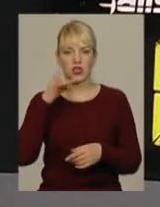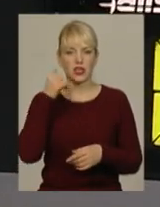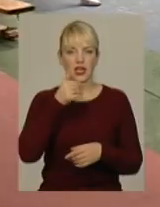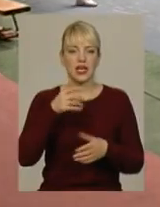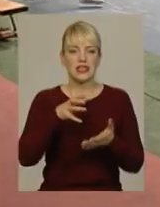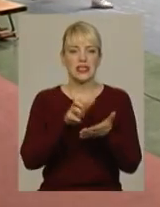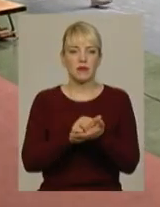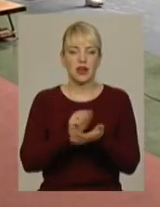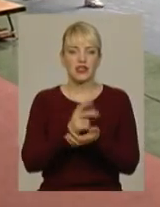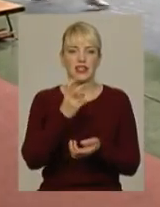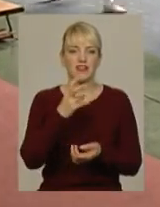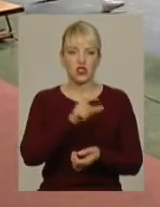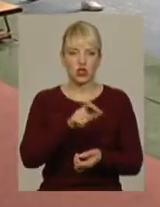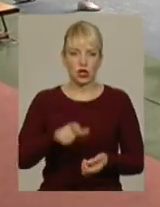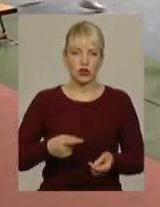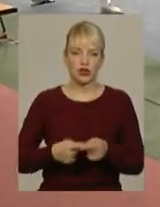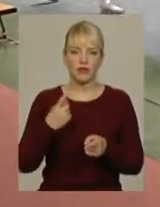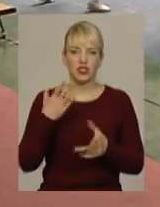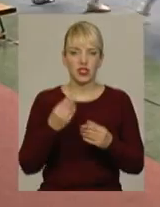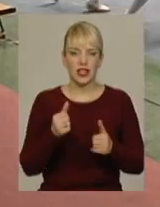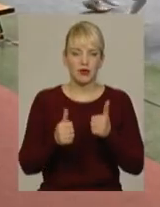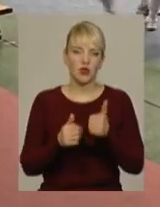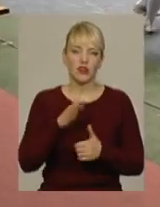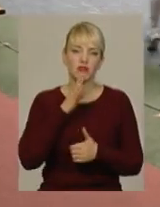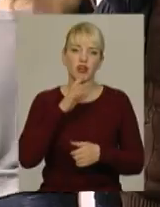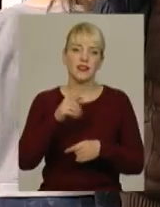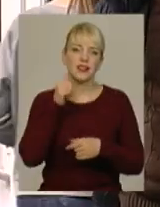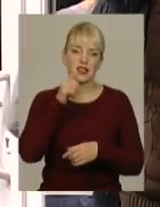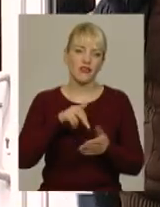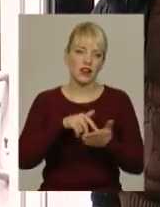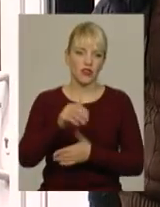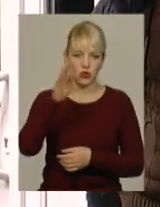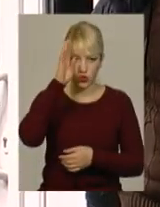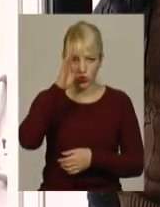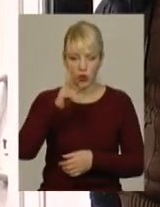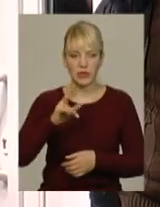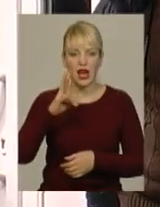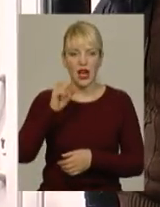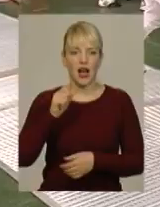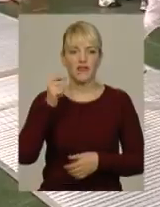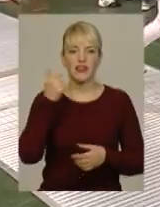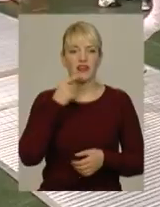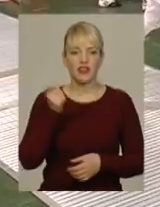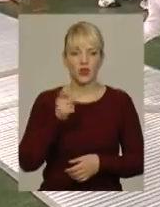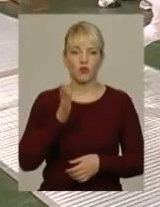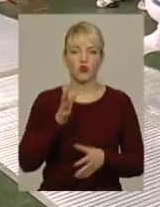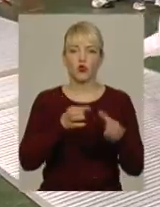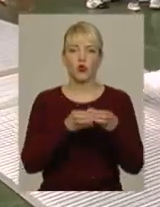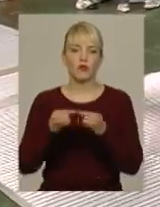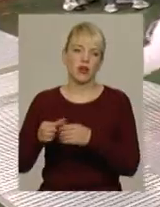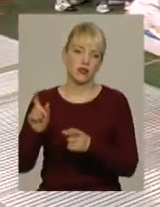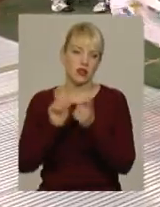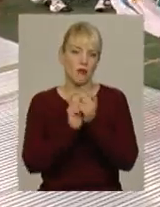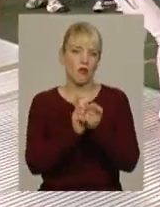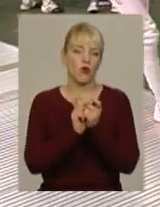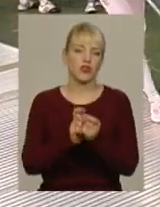– майже дві сотні. У перший день змагаються дівчата, завтра на доріжки вийдуть хлопці, а в неділю відбудуться командні бої, розповідає головний суддя